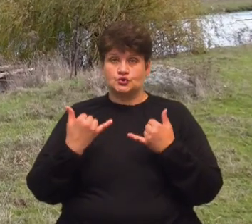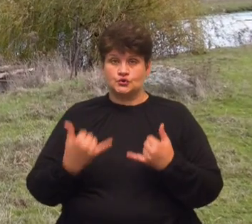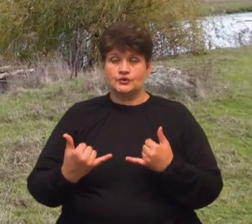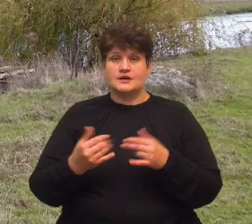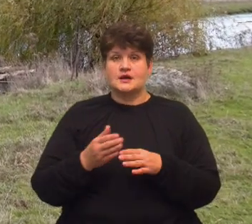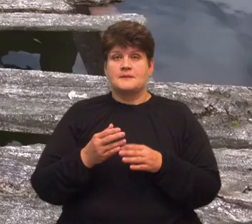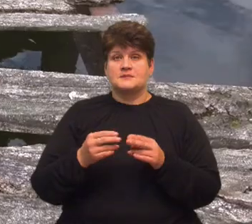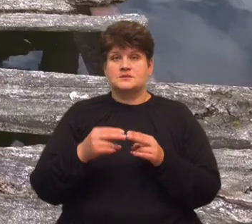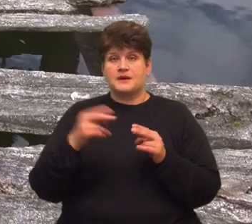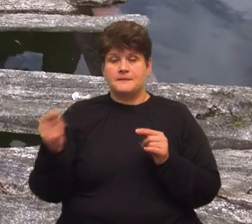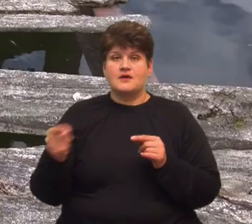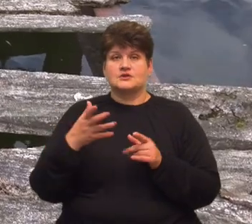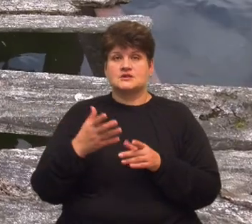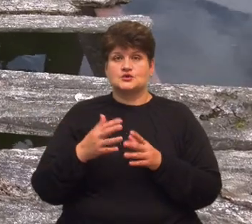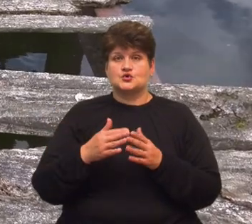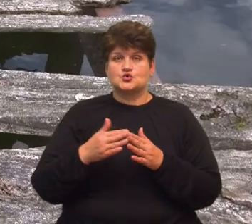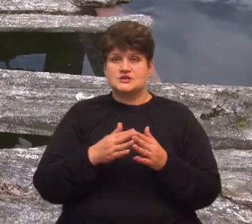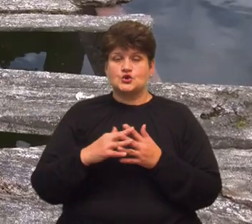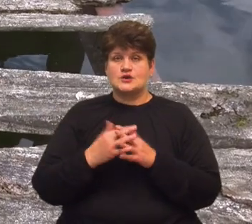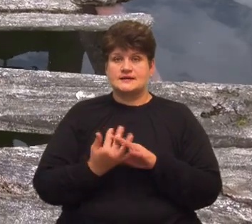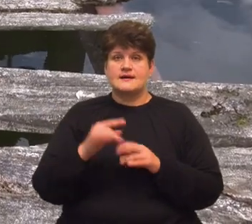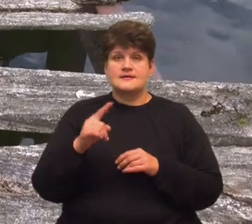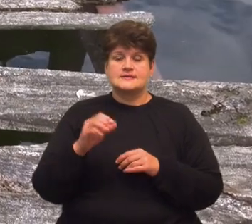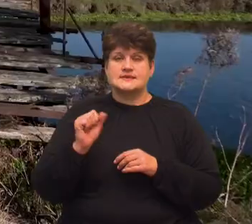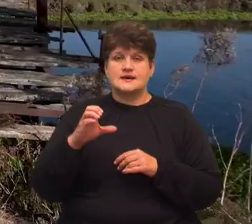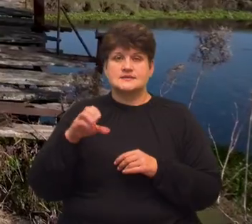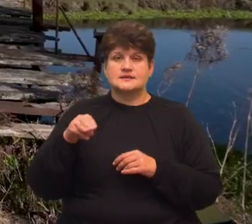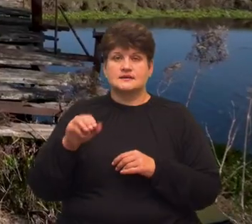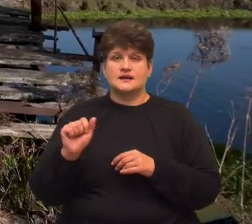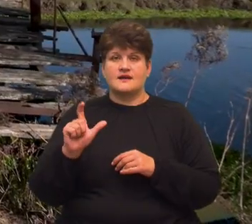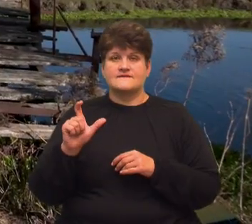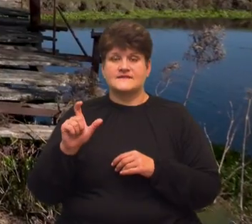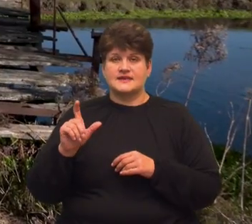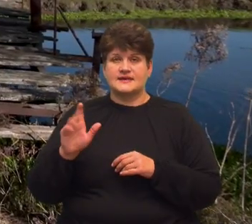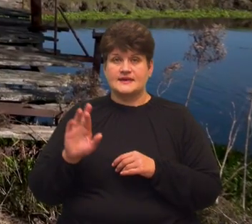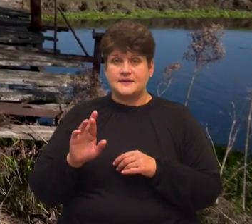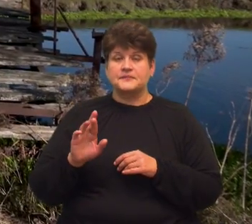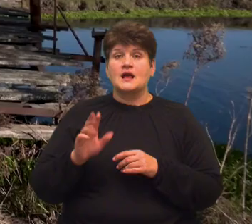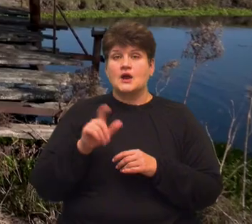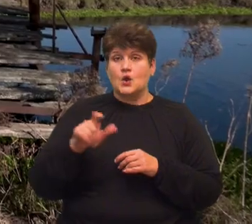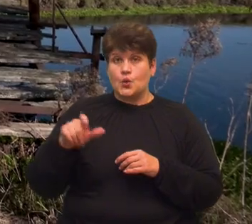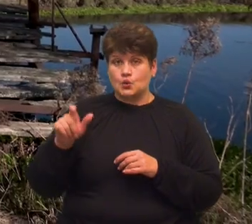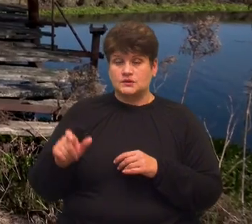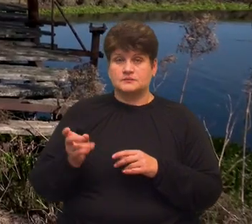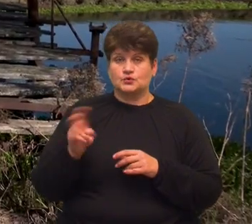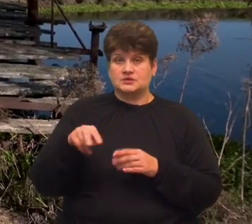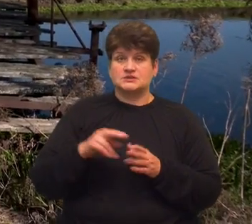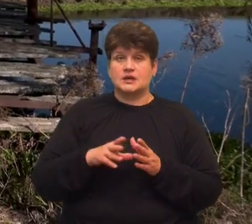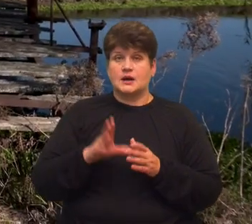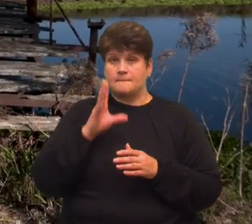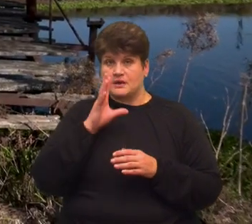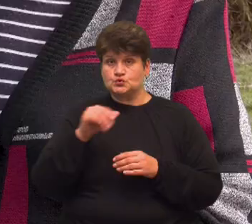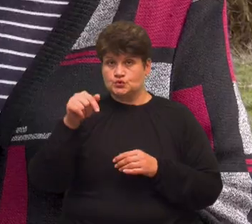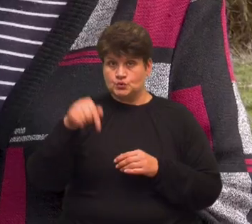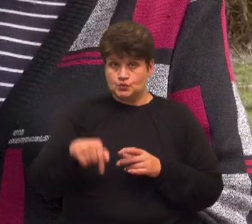для жителів частини сусіднього села Застав'є, каже жінка. Люди ходять в маршрутки тут і стежечкою йдуть,